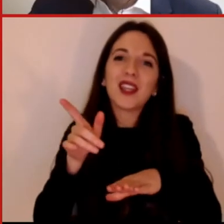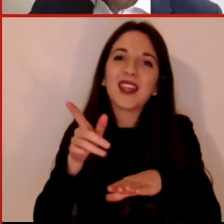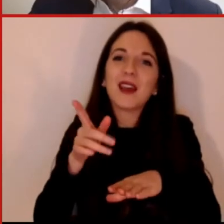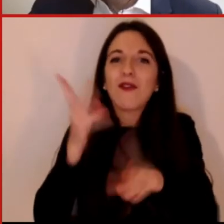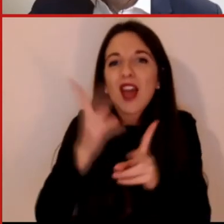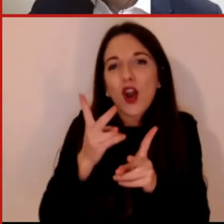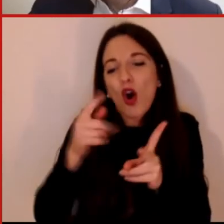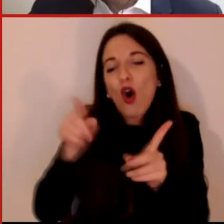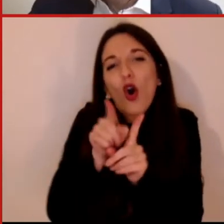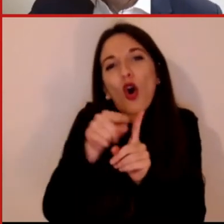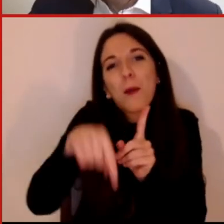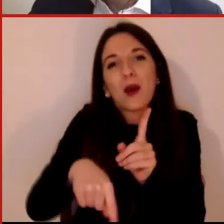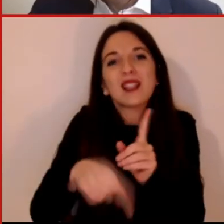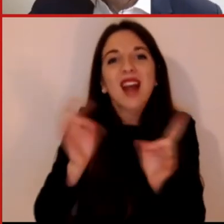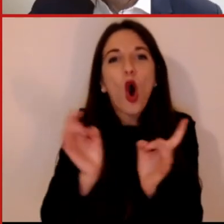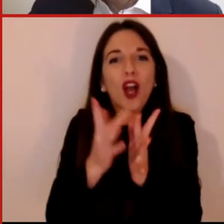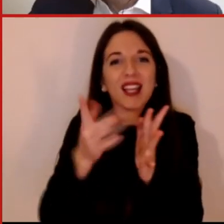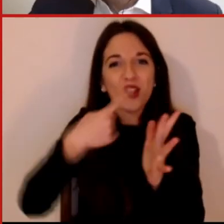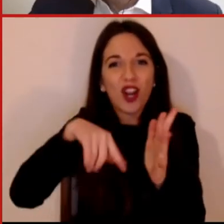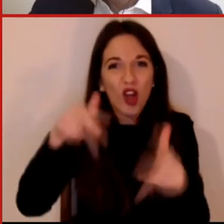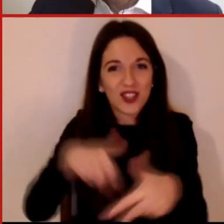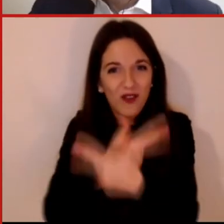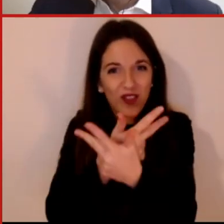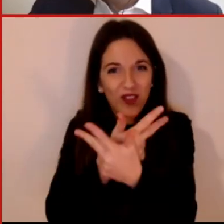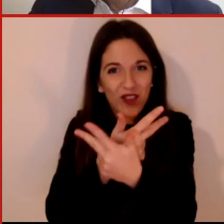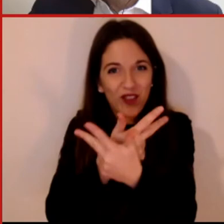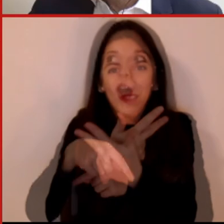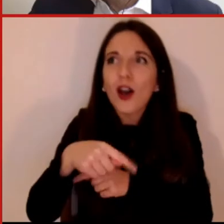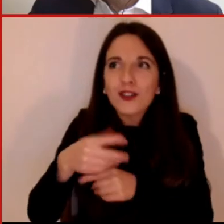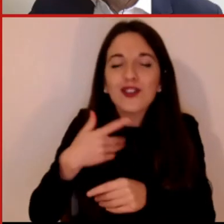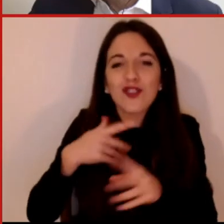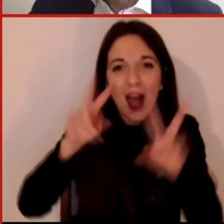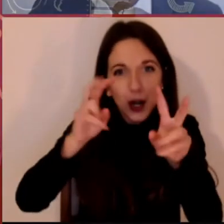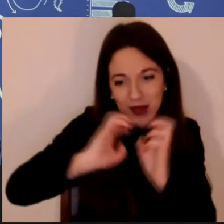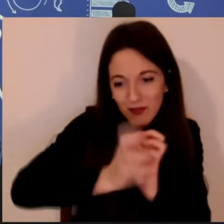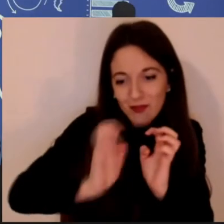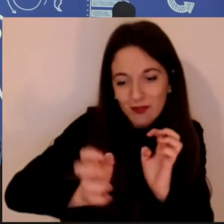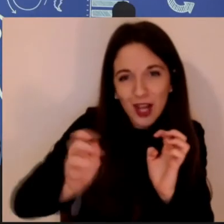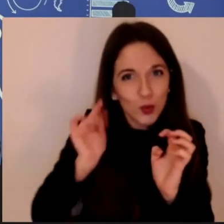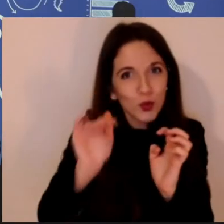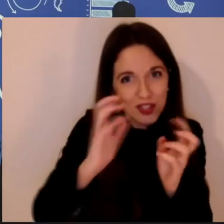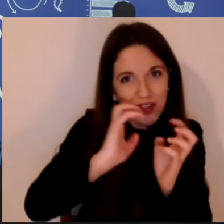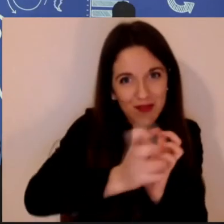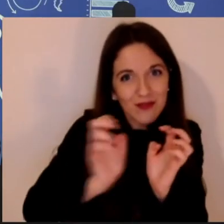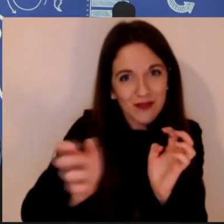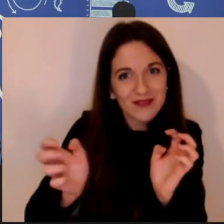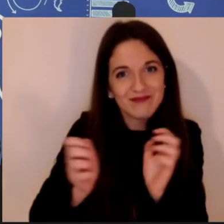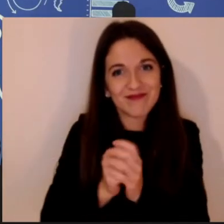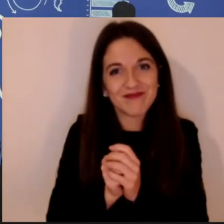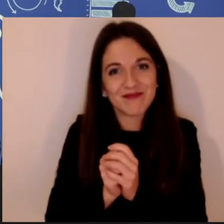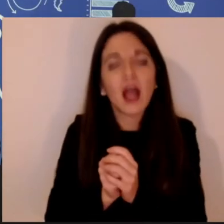talk. Le parole chiavi sono quelle sollecitate da Gianluca Perin, quello di guardare lezioni dal 2020